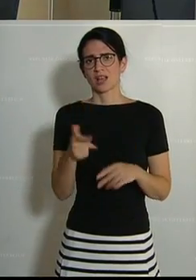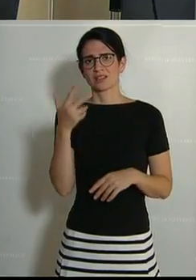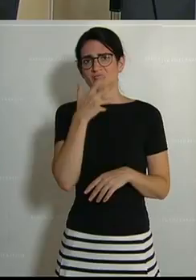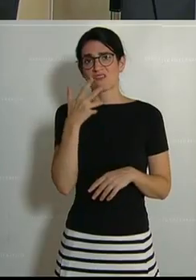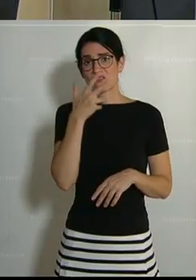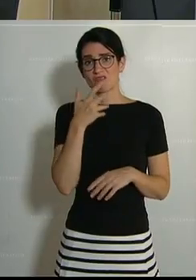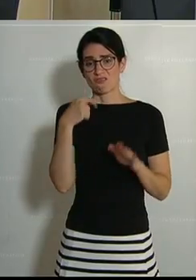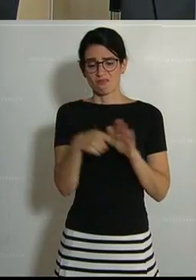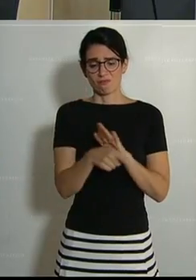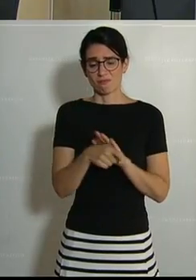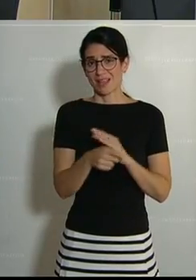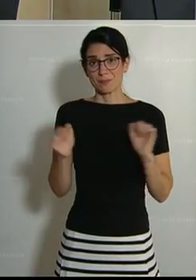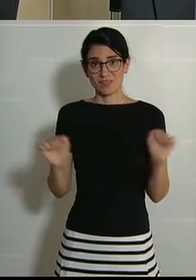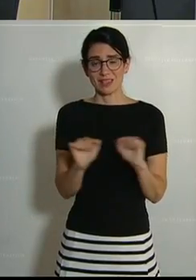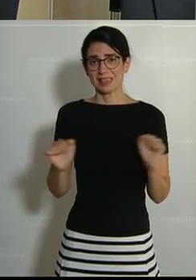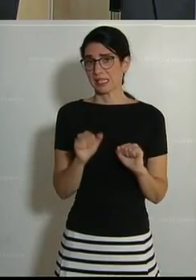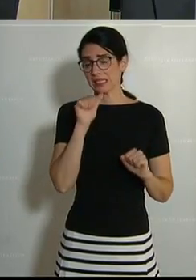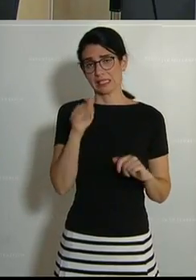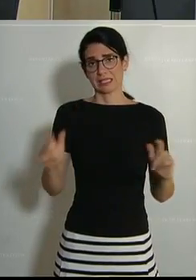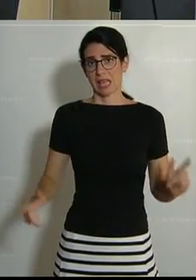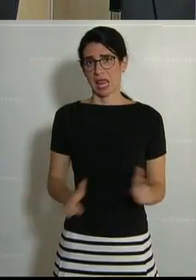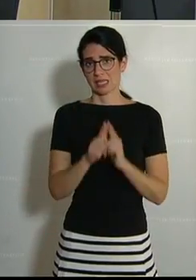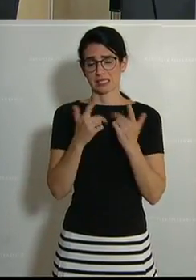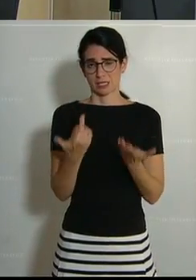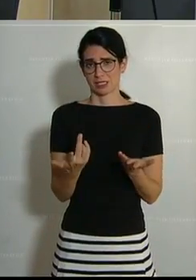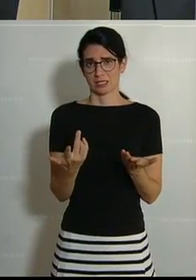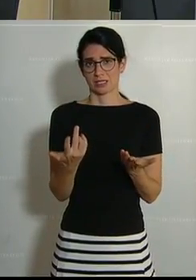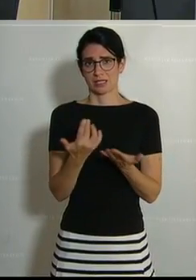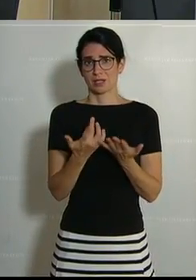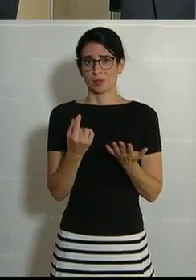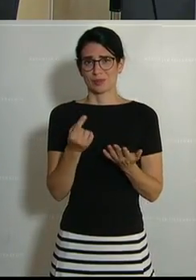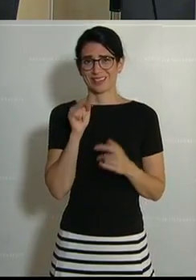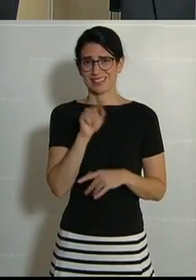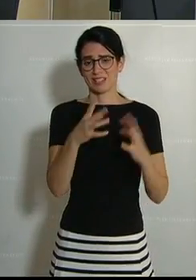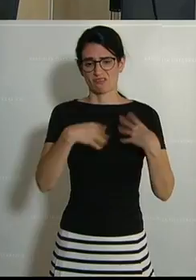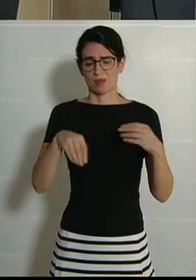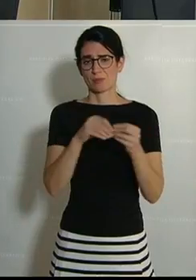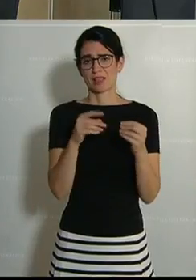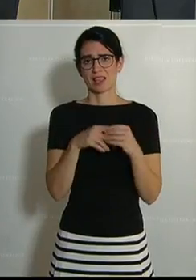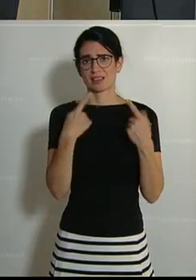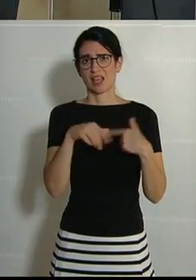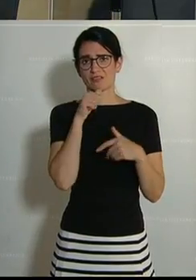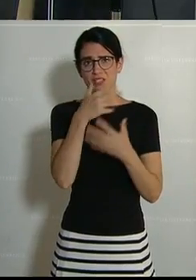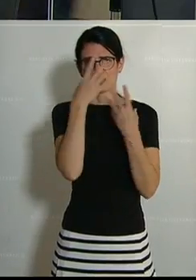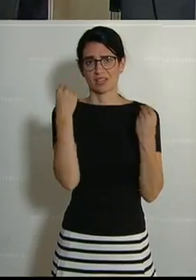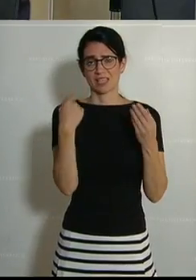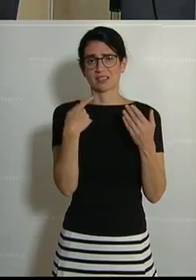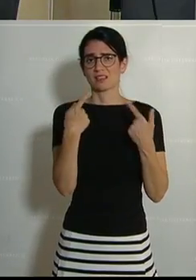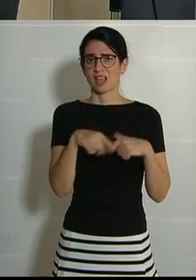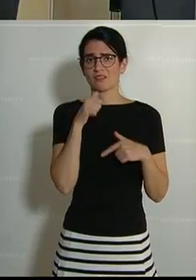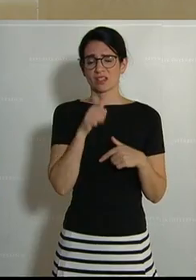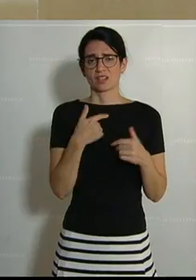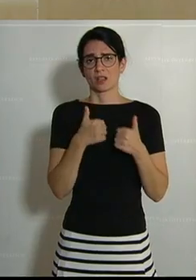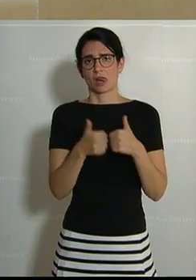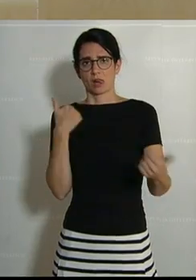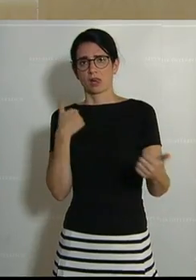Warmhalten ihrer Wohnung im Winter nicht leisten. Das heißt, genau diese Familien dürfen wir nicht im Stich lassen.